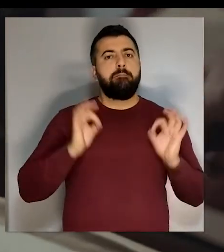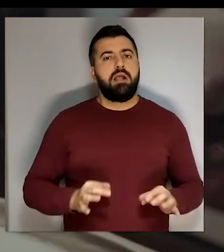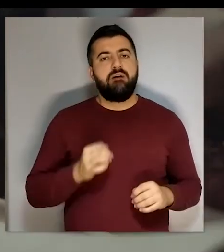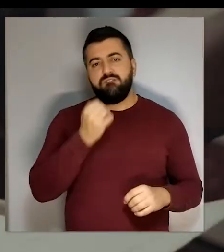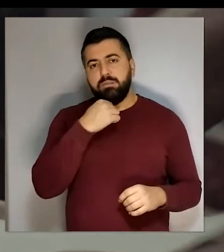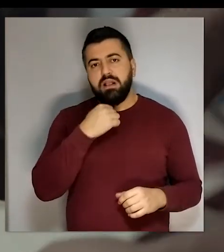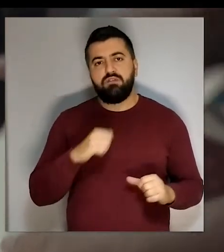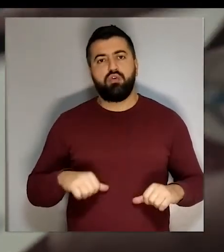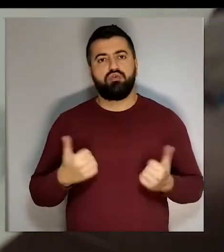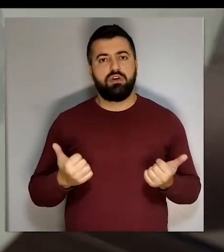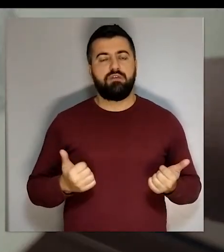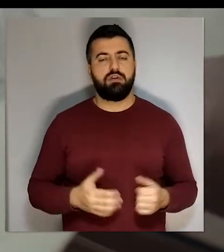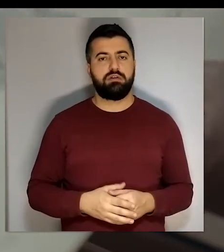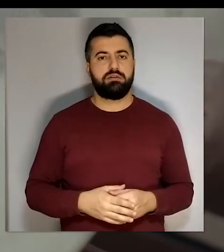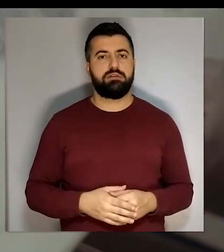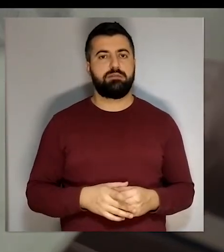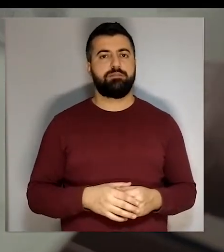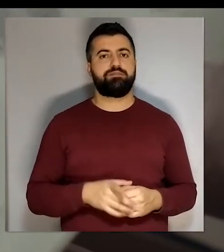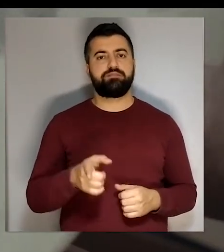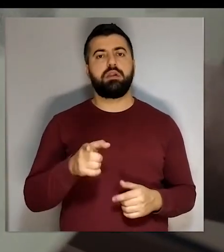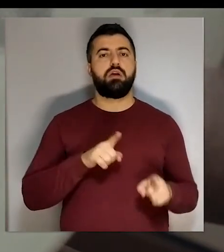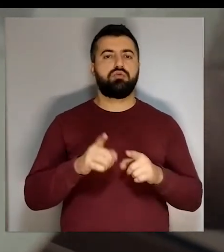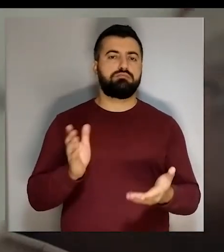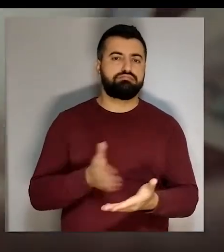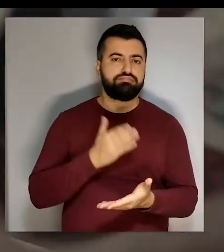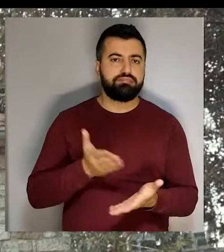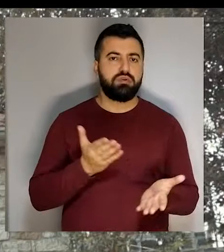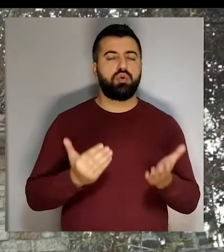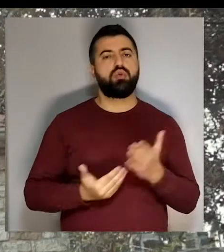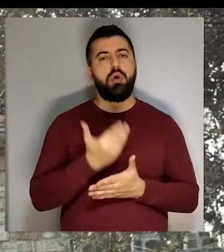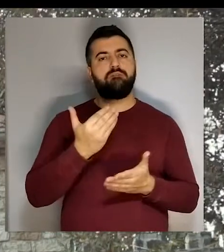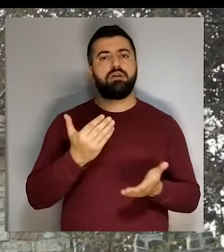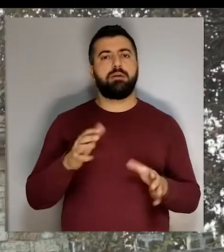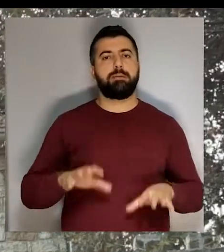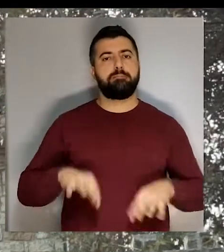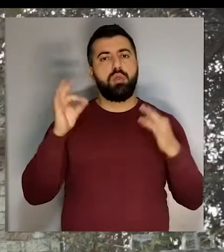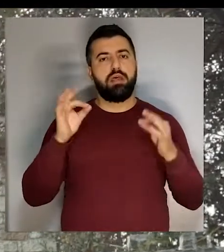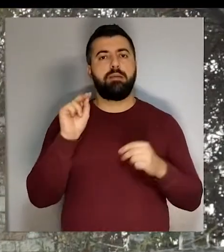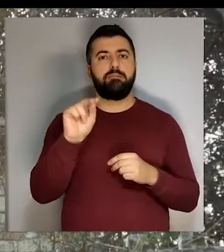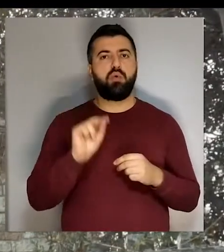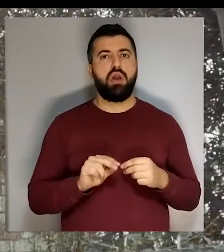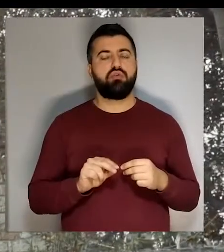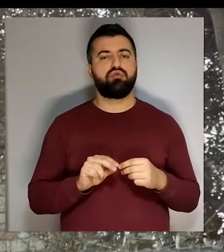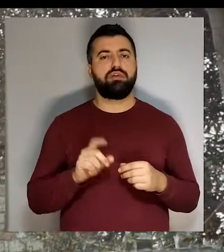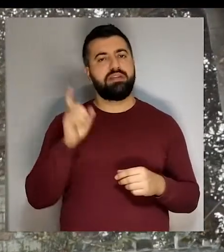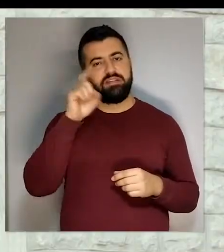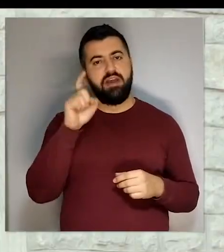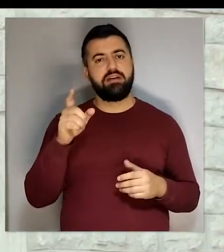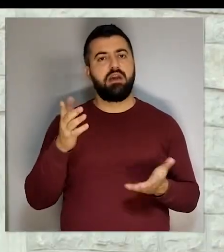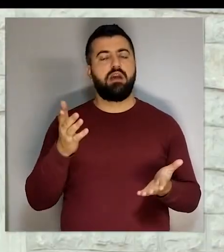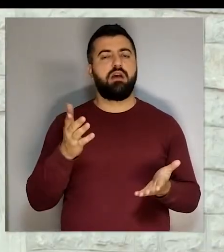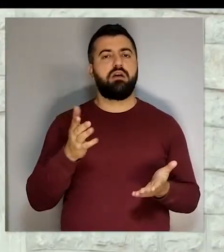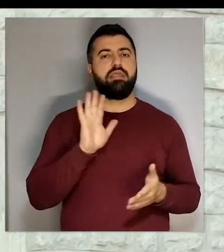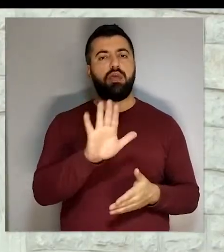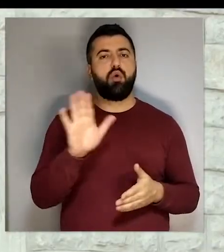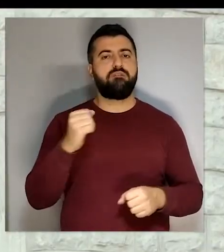stvarno u privatnom životu I novi dokumenti, novi pronalaci pokazuju Da je u